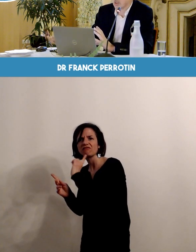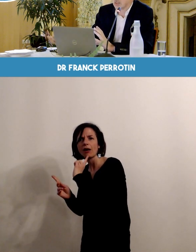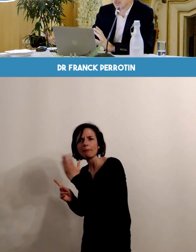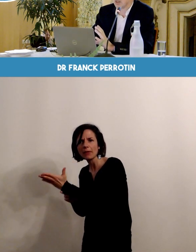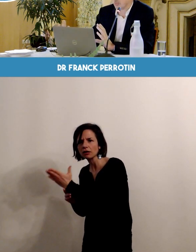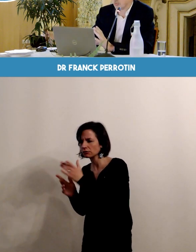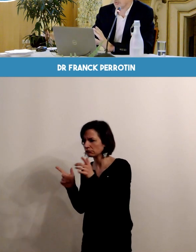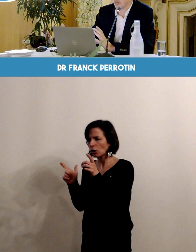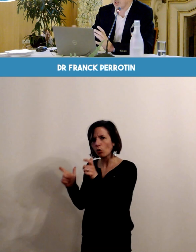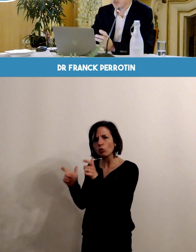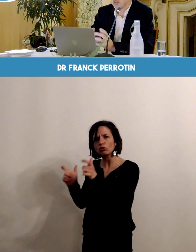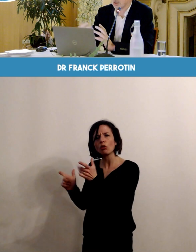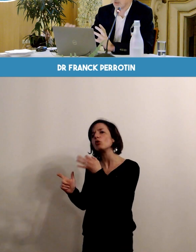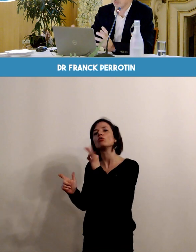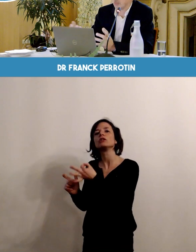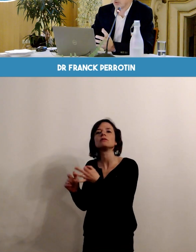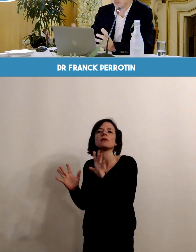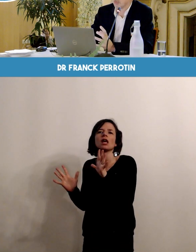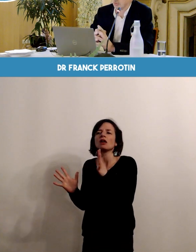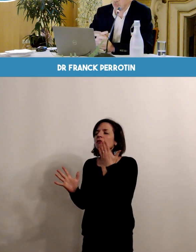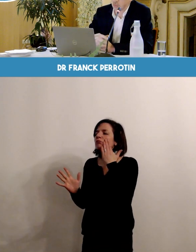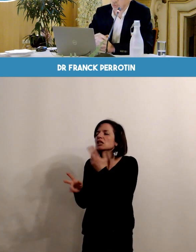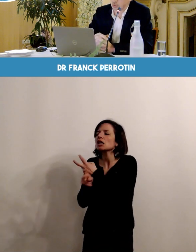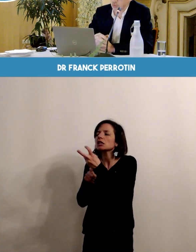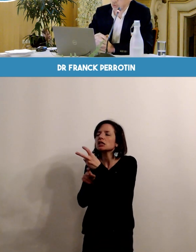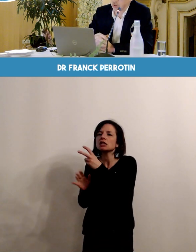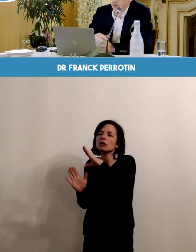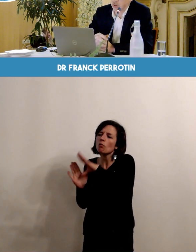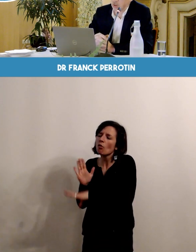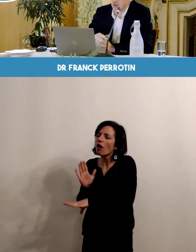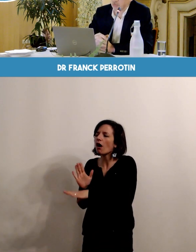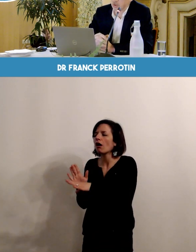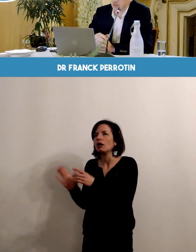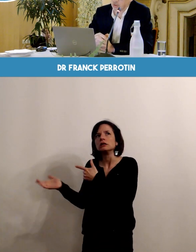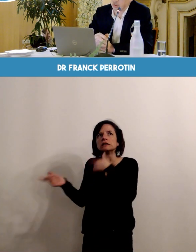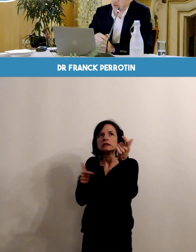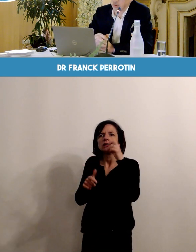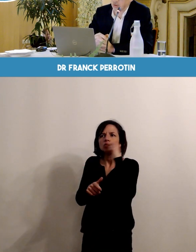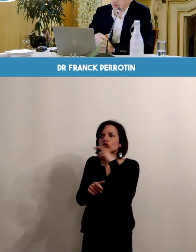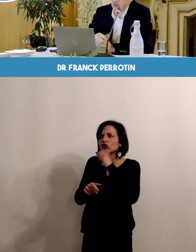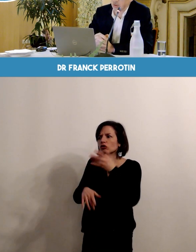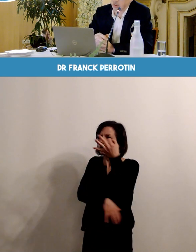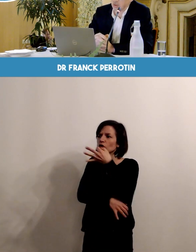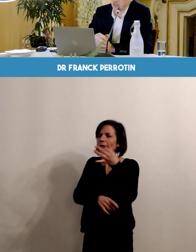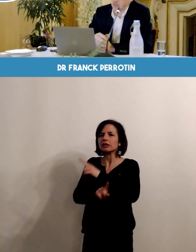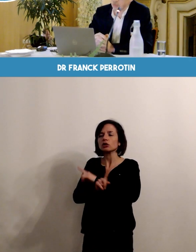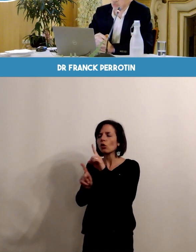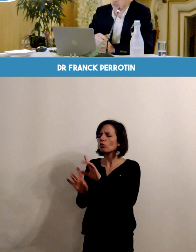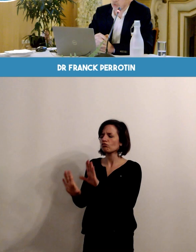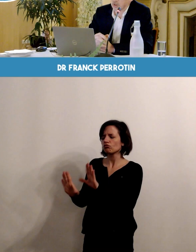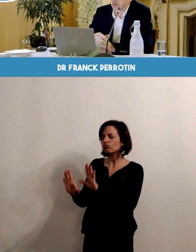patiente ayant été classée plutôt dans le bas risque moins de recours aux urgences et avoir